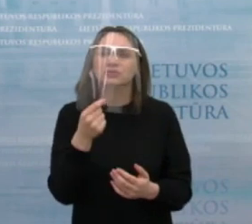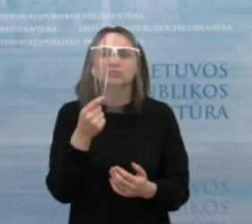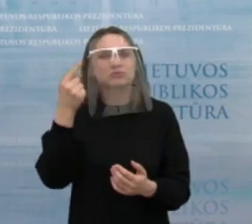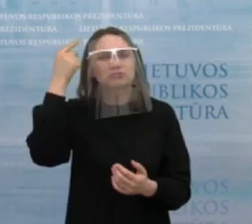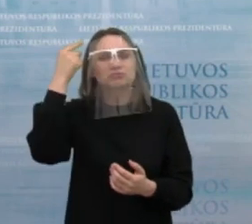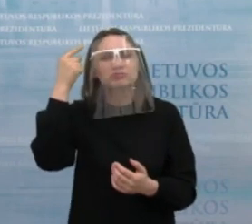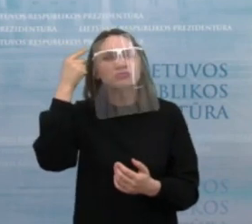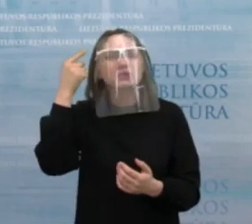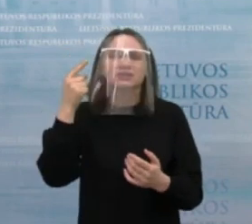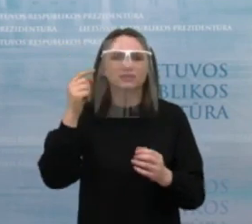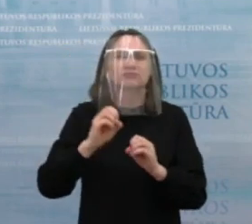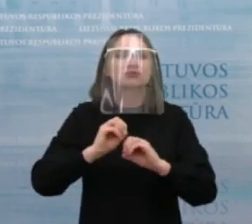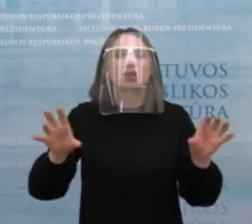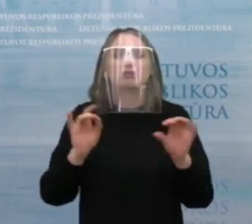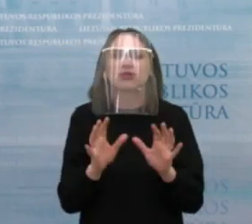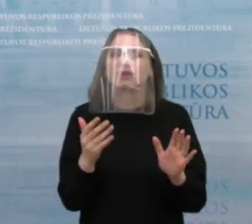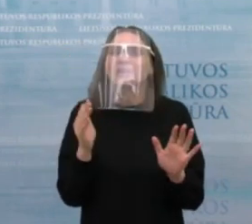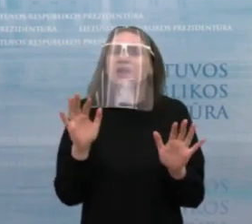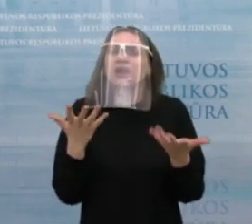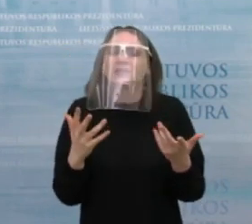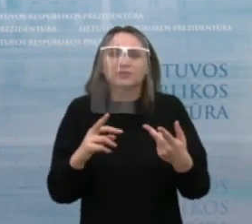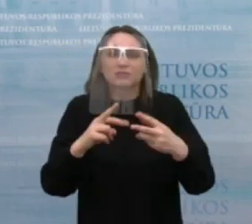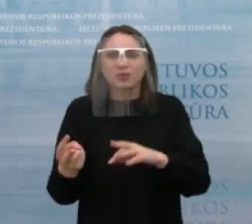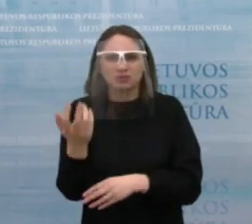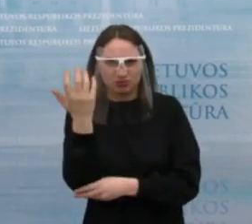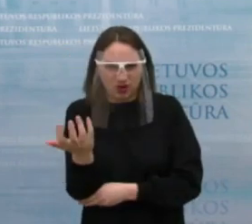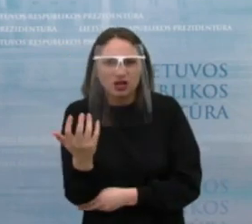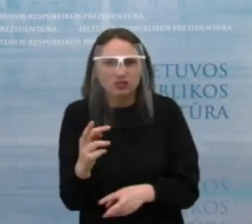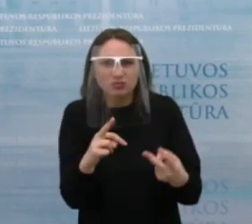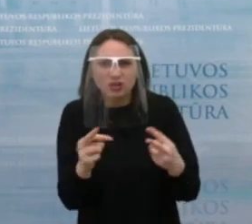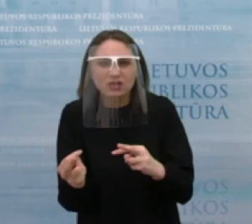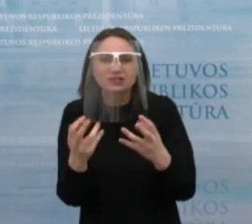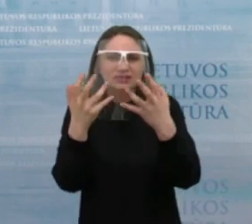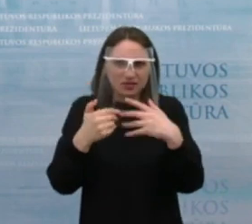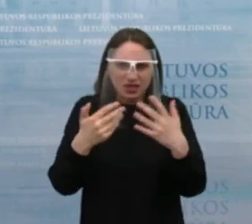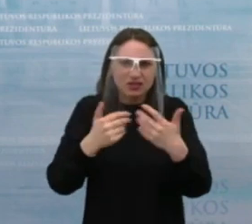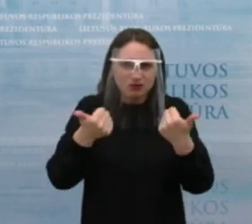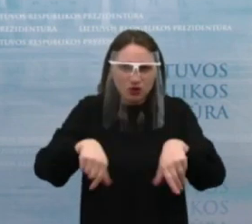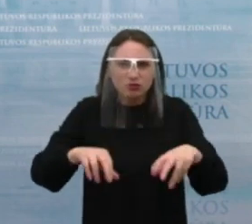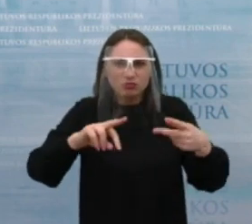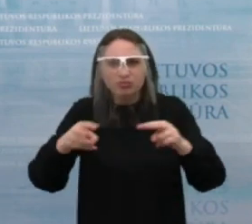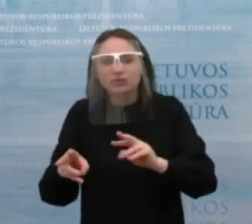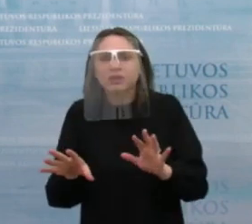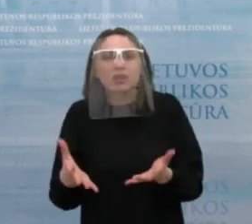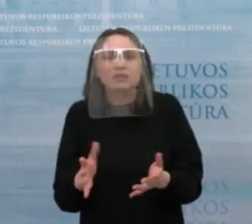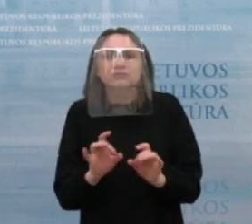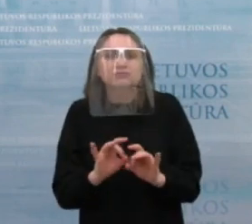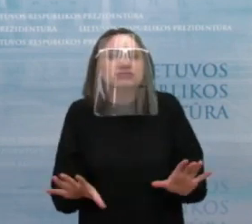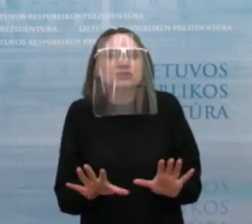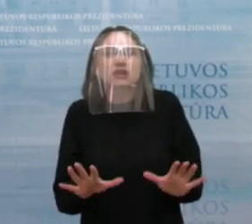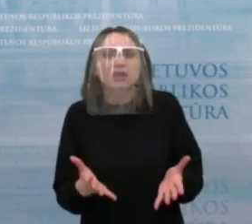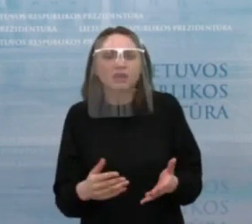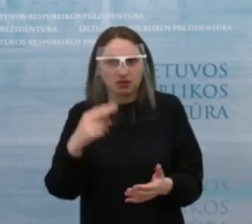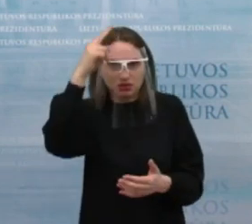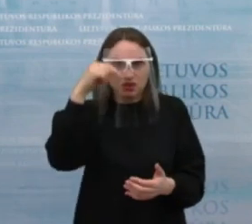midi, kaip keistusi tos išmokos ir jų skaičiavimas, ir kuo jisai būtų palankesnis